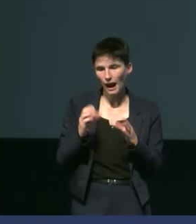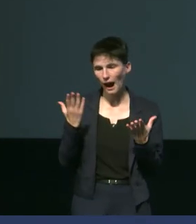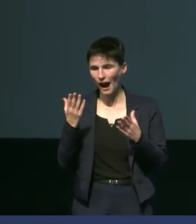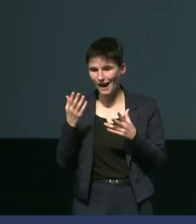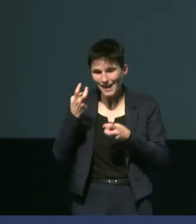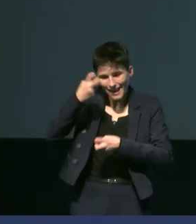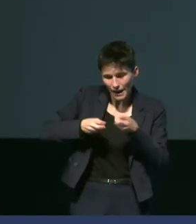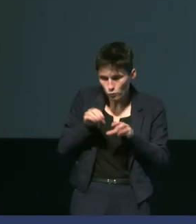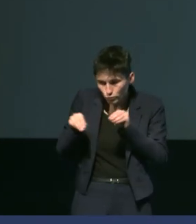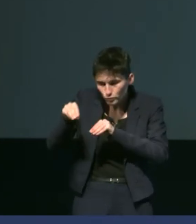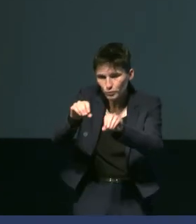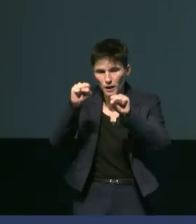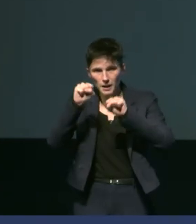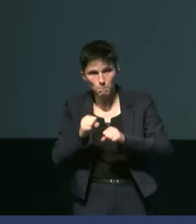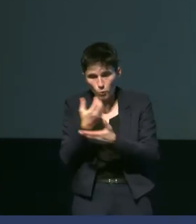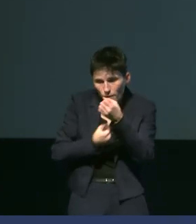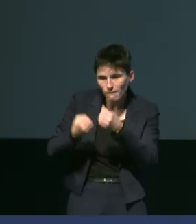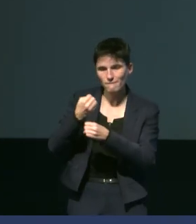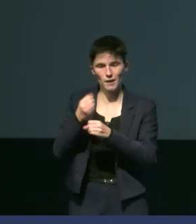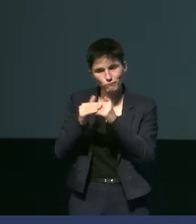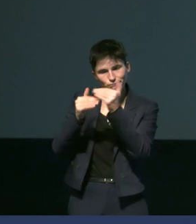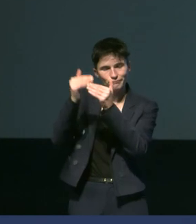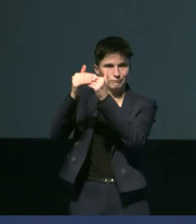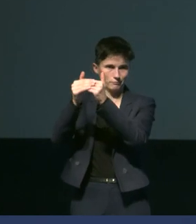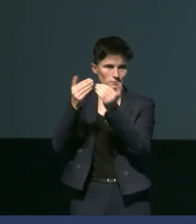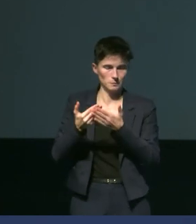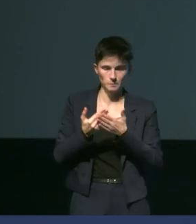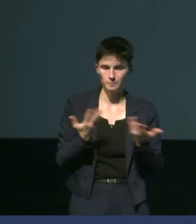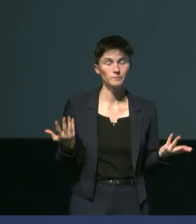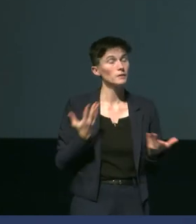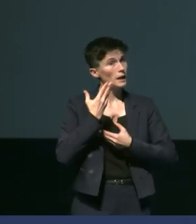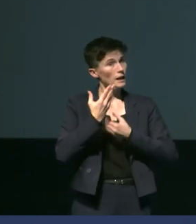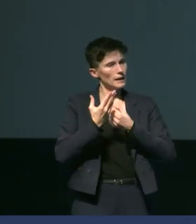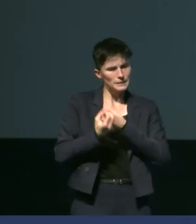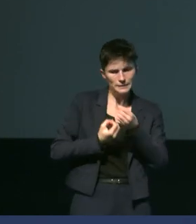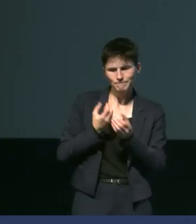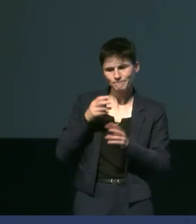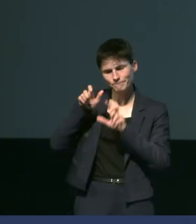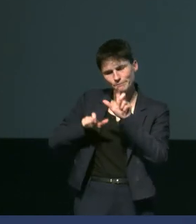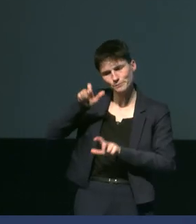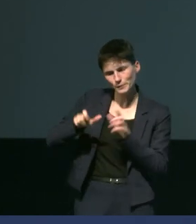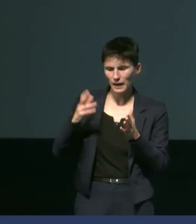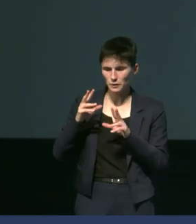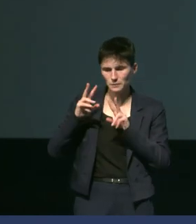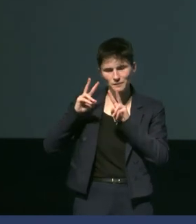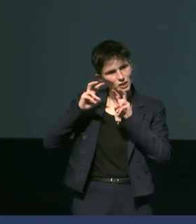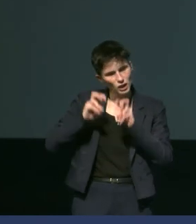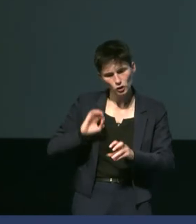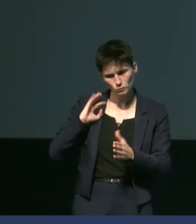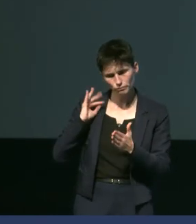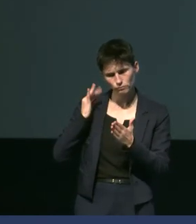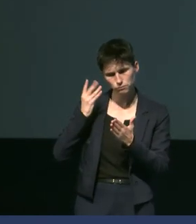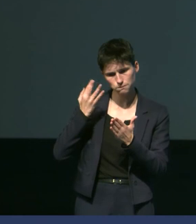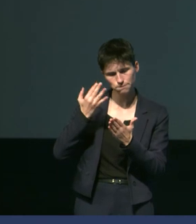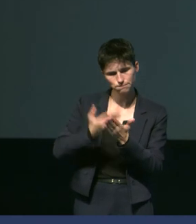qu'ils sont capables de construire. Et puis de plus en plus, au fur et à mesure des années, les chercheurs nous ont fait part et on a pu s'en rendre compte que